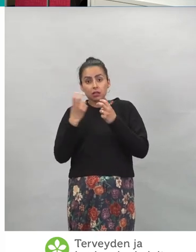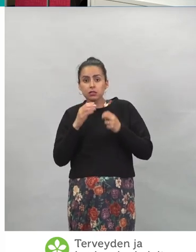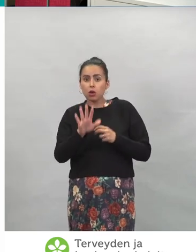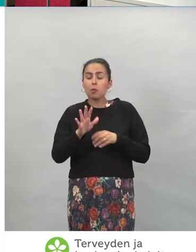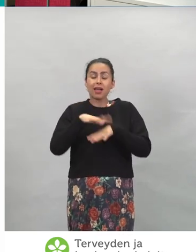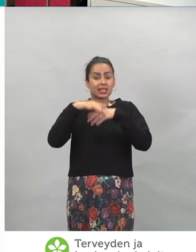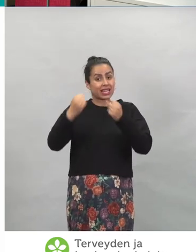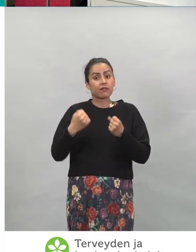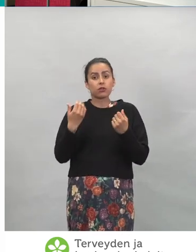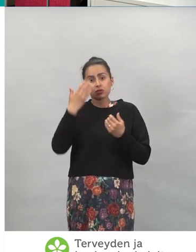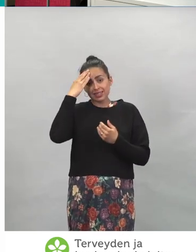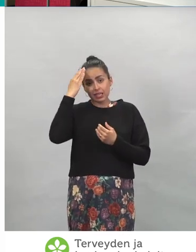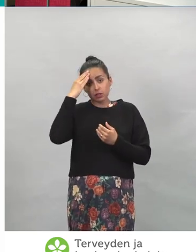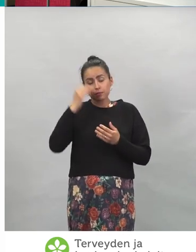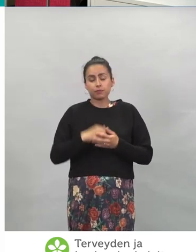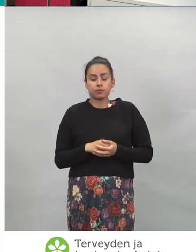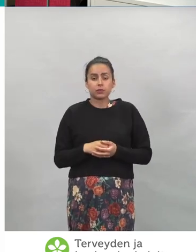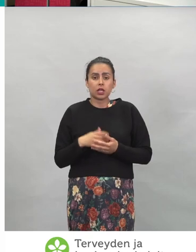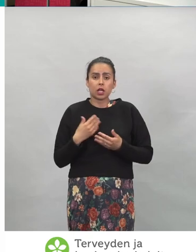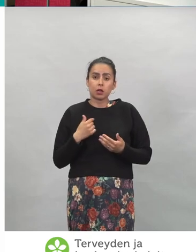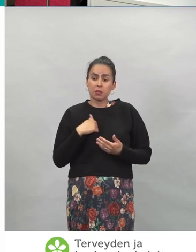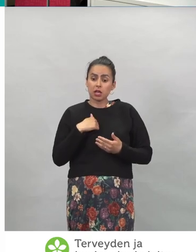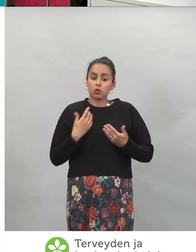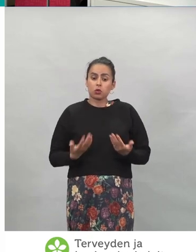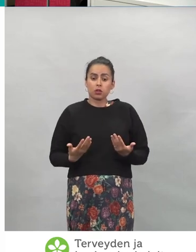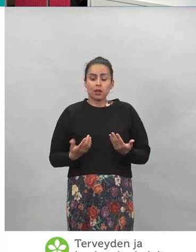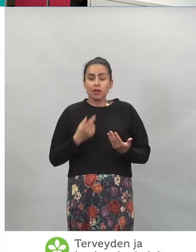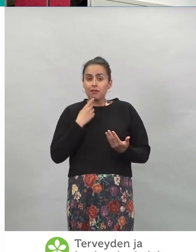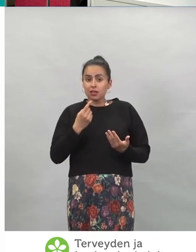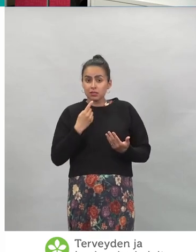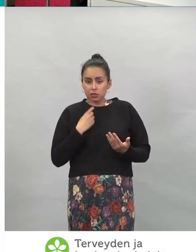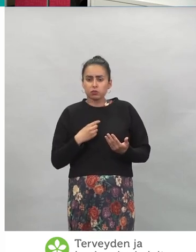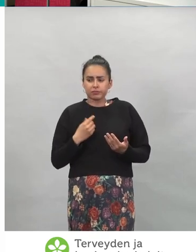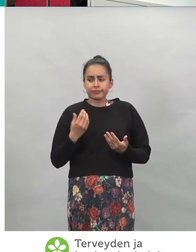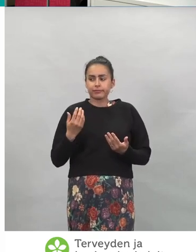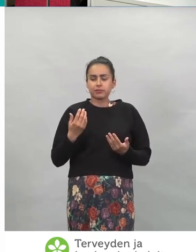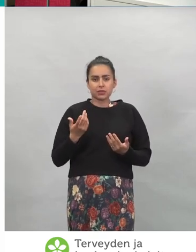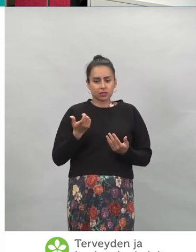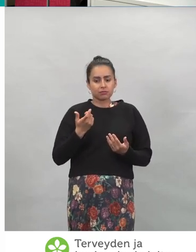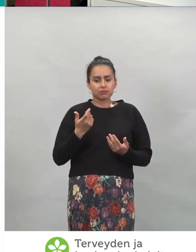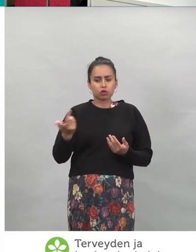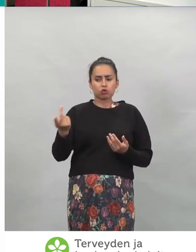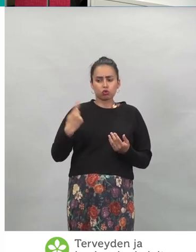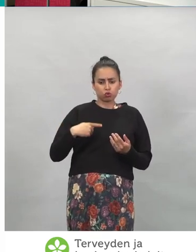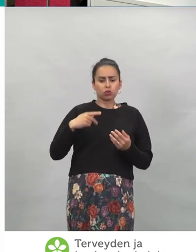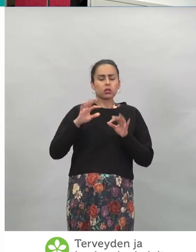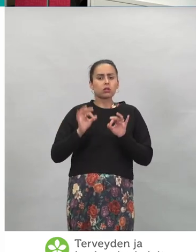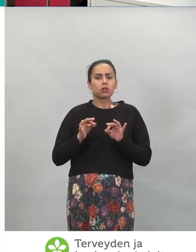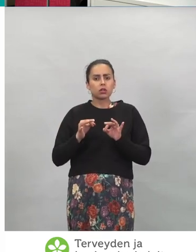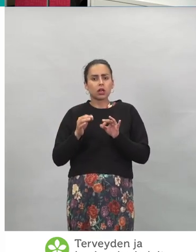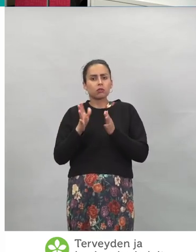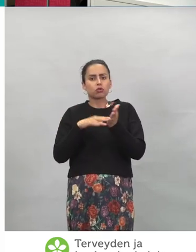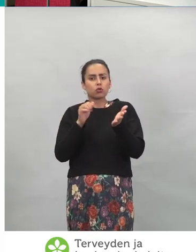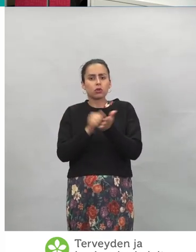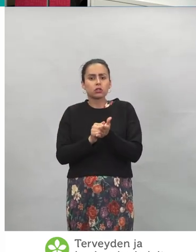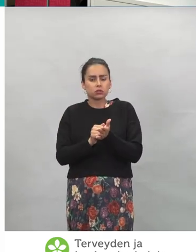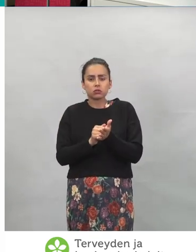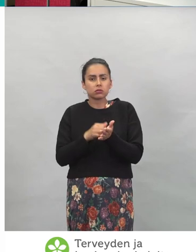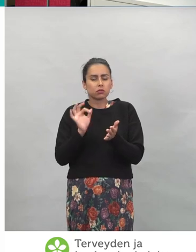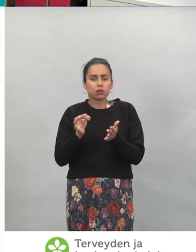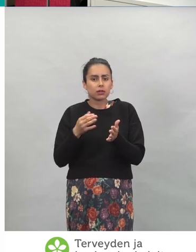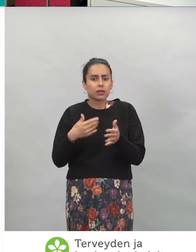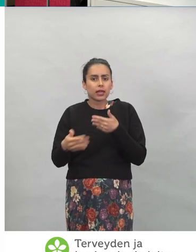Tässä kohtaa vastaankin oikeastaan jo kysymykseen on tullut kysymys, että miten se todistuksen muodostuminen sitten onnistuu,